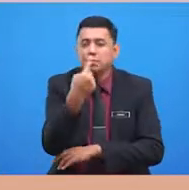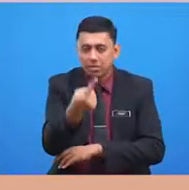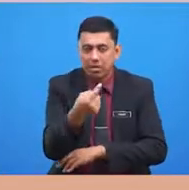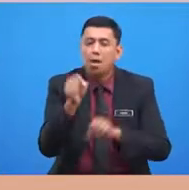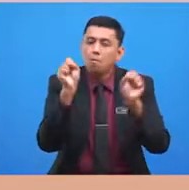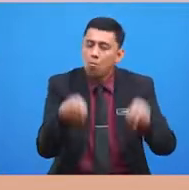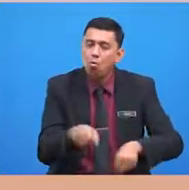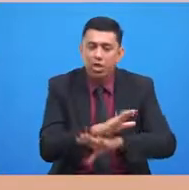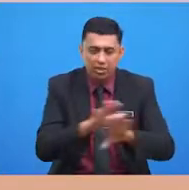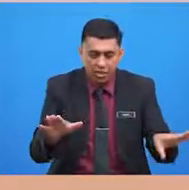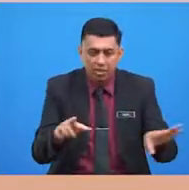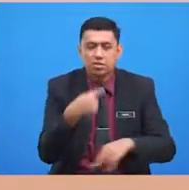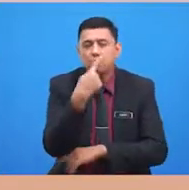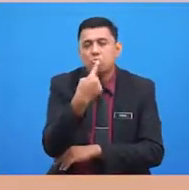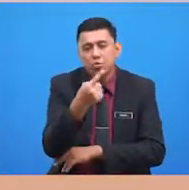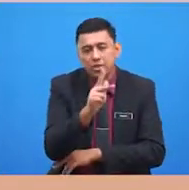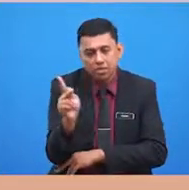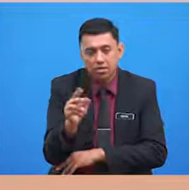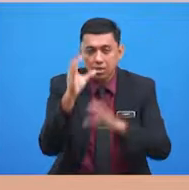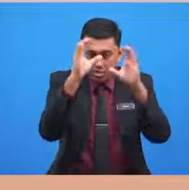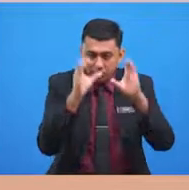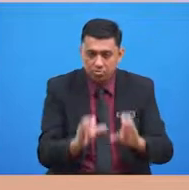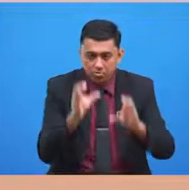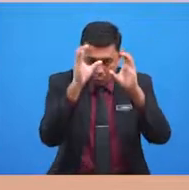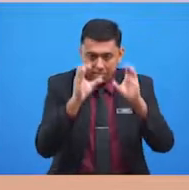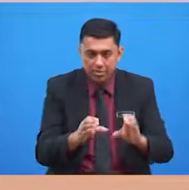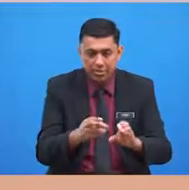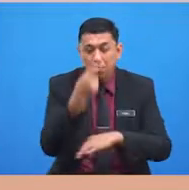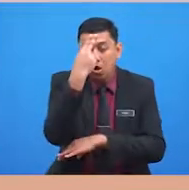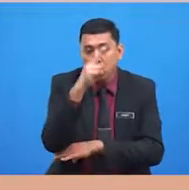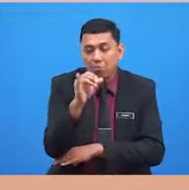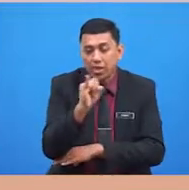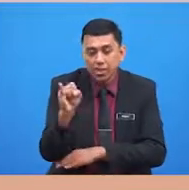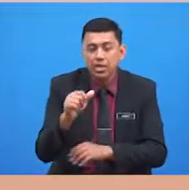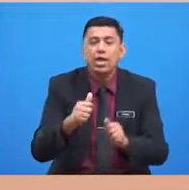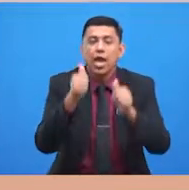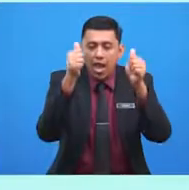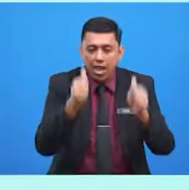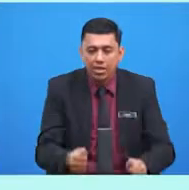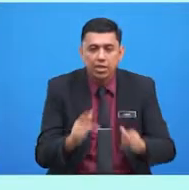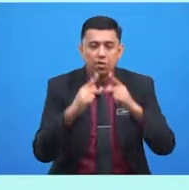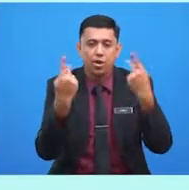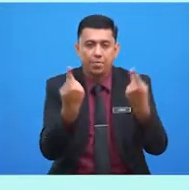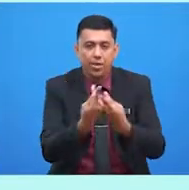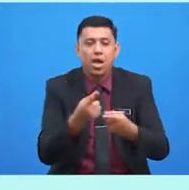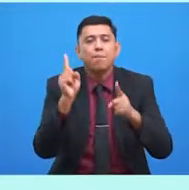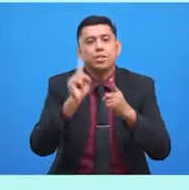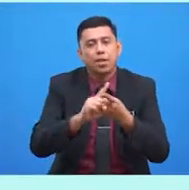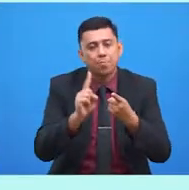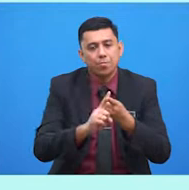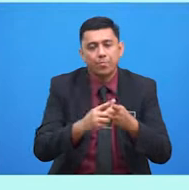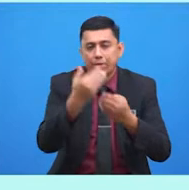boleh tak sebutkan cara-cara menghormati ahli keluarga. Pertama,